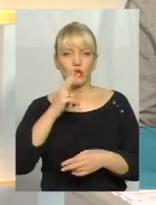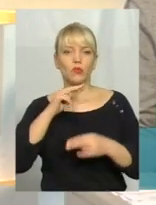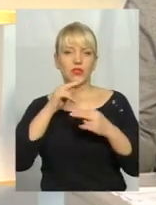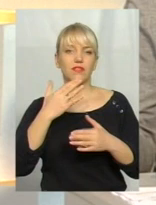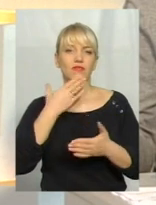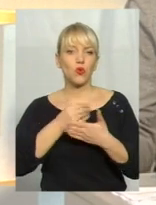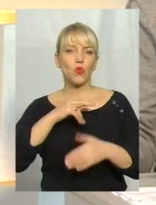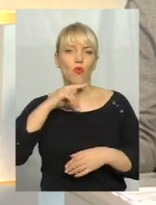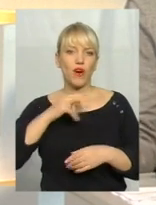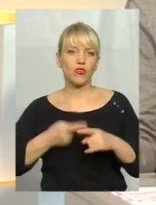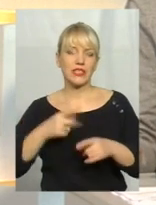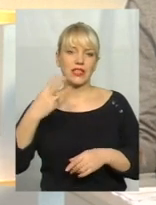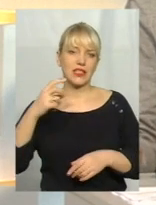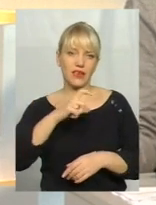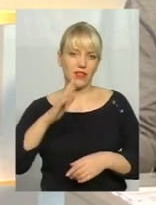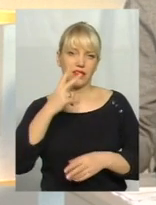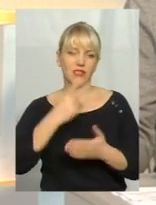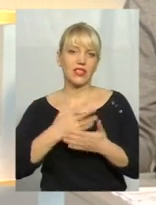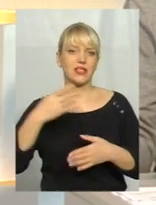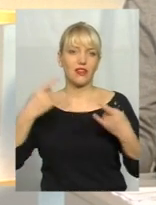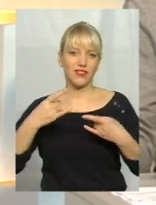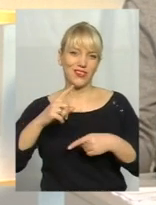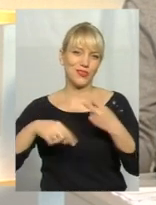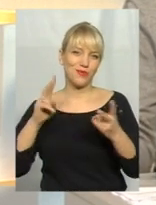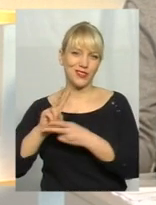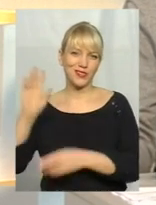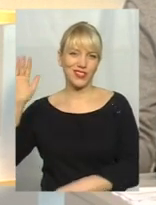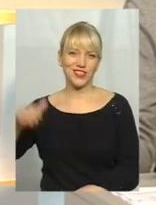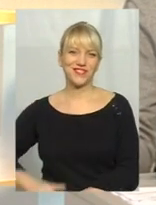свою увагу ці 30 хвилин дивилися на нашій ефірі. Ну і до зустрічі.